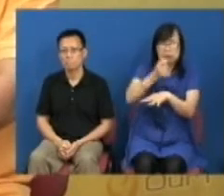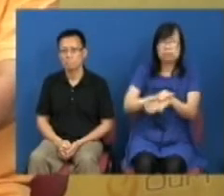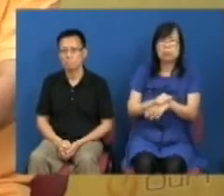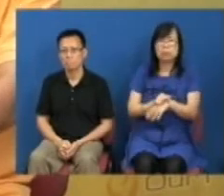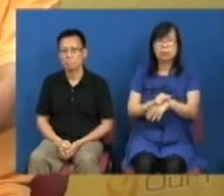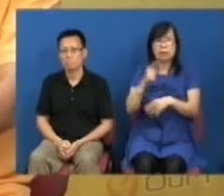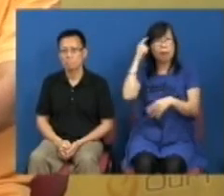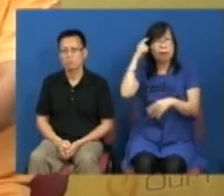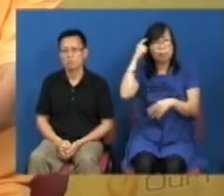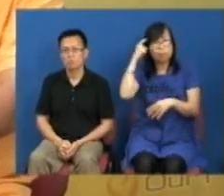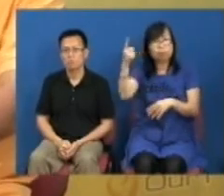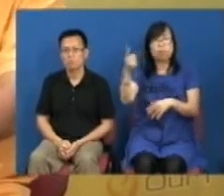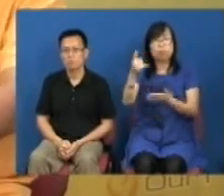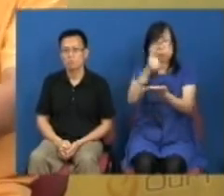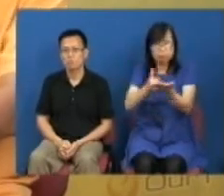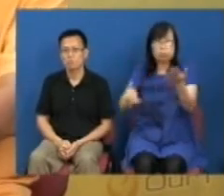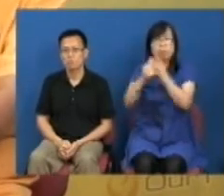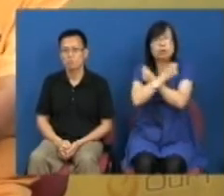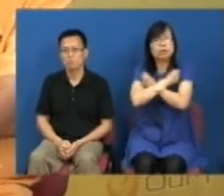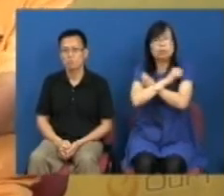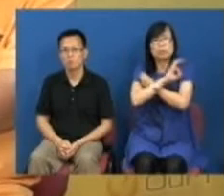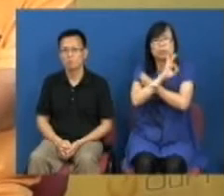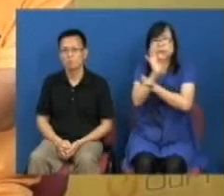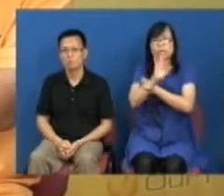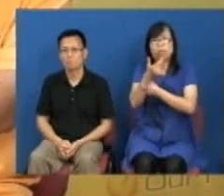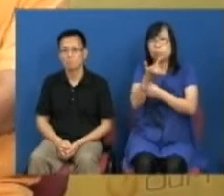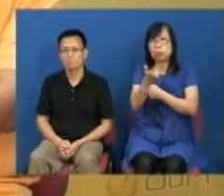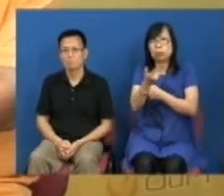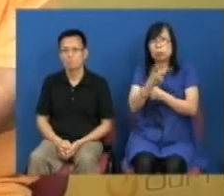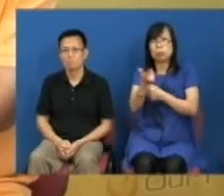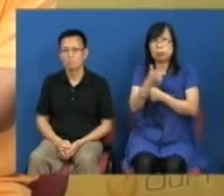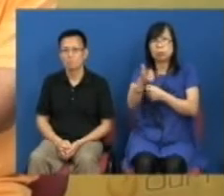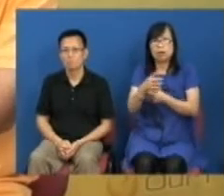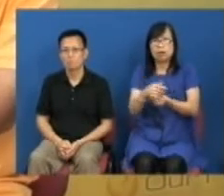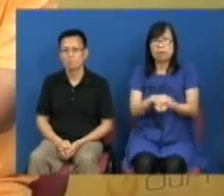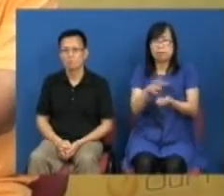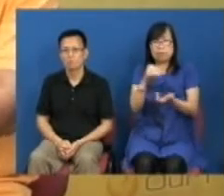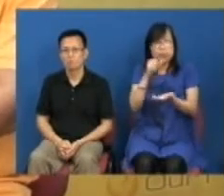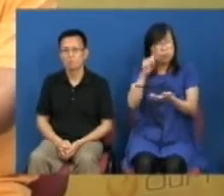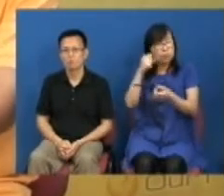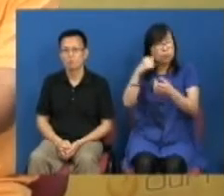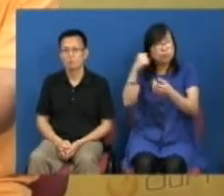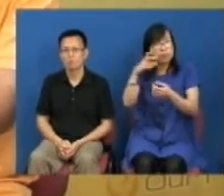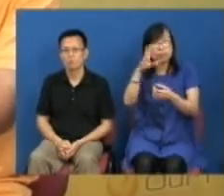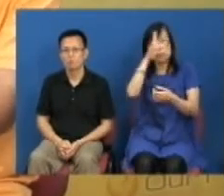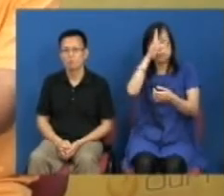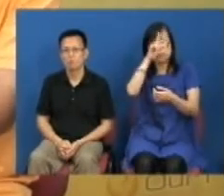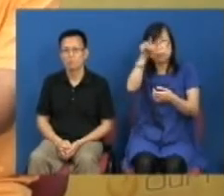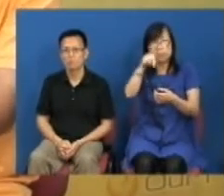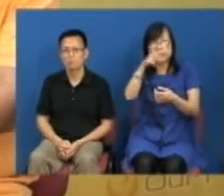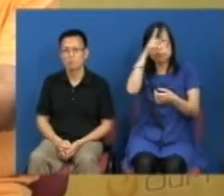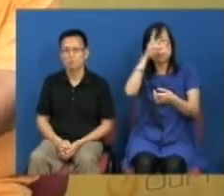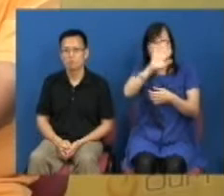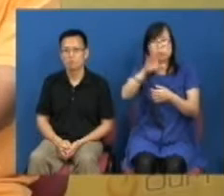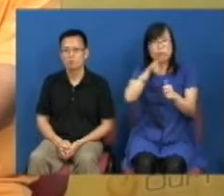能够想象得到去到我们退休的时候其实都不会有所余很多那是不是真的丧失了这个功能为什么特区政府不去检讨